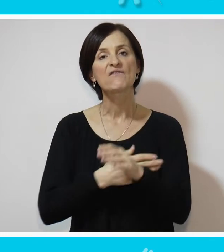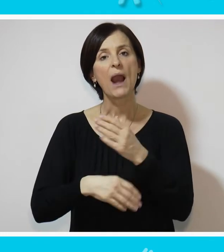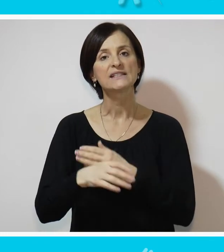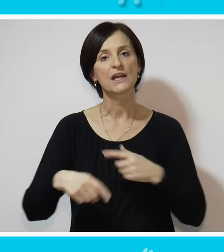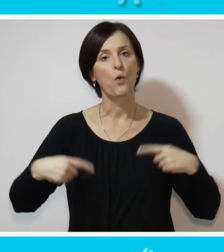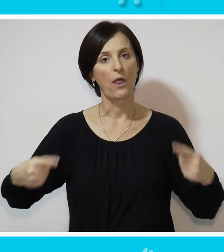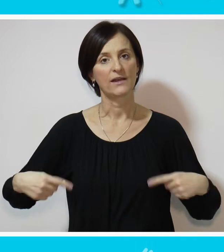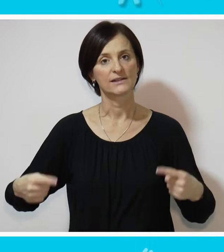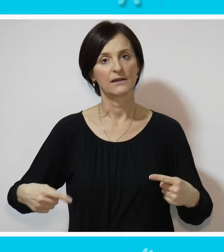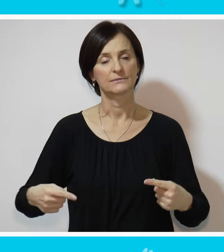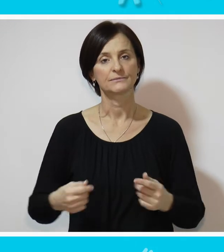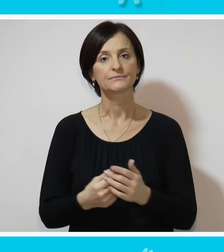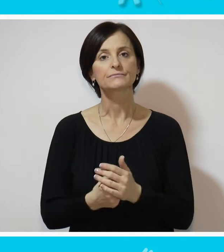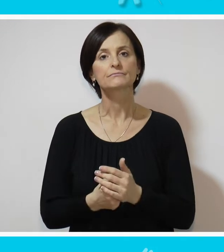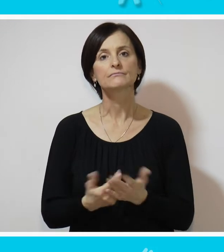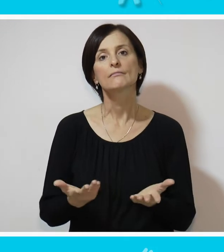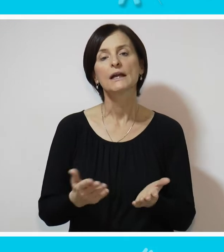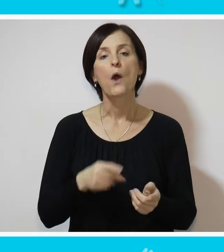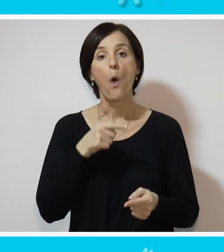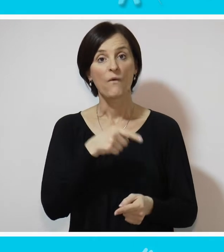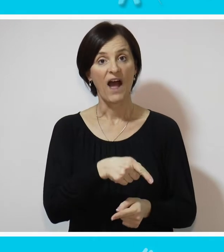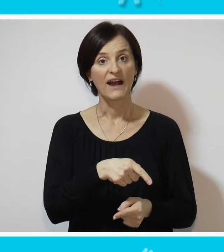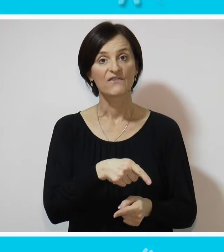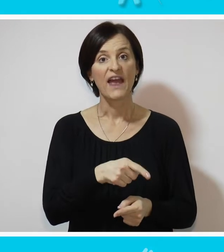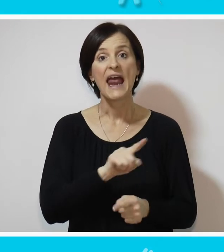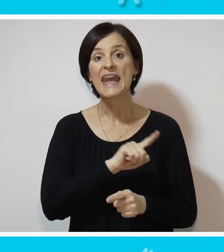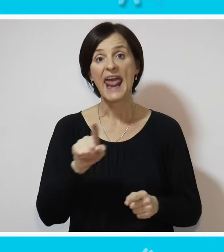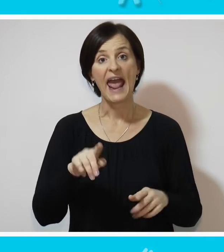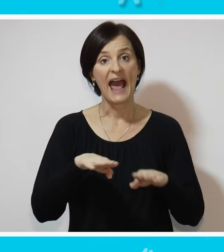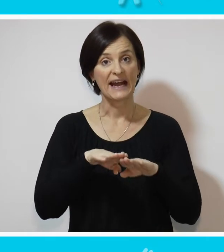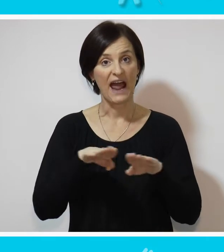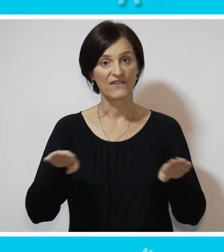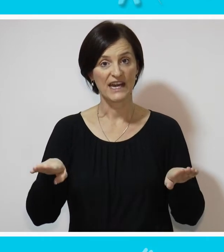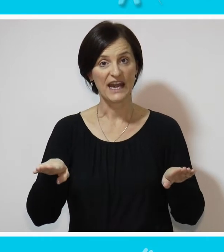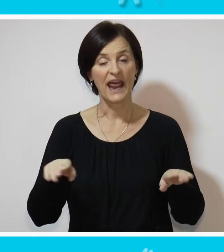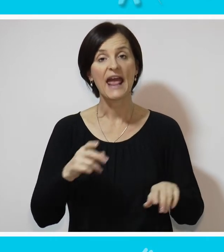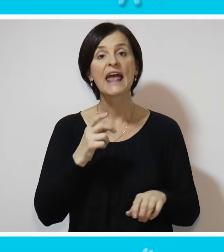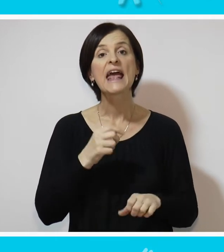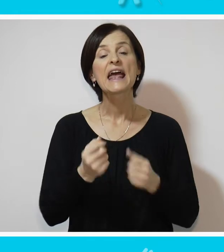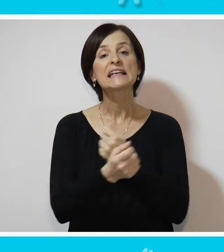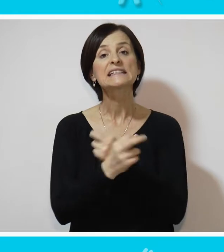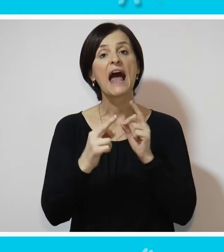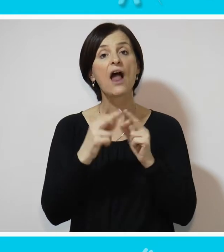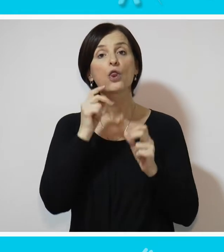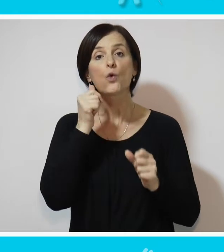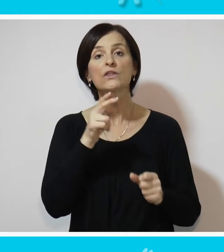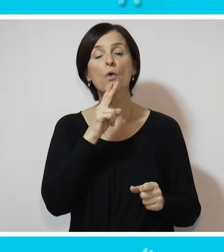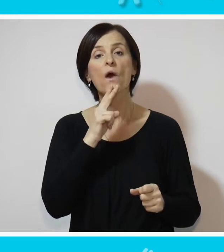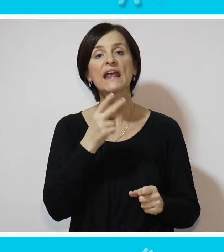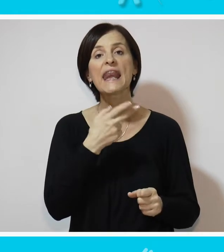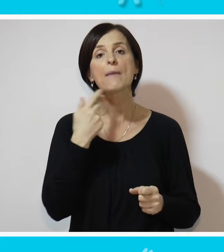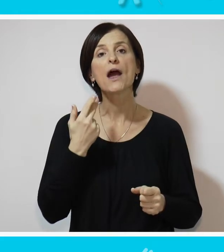invalidskih kolica. Recimo, ovakve neravnine za ljude koji nemaju